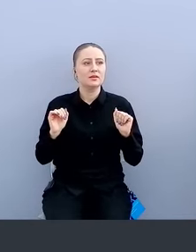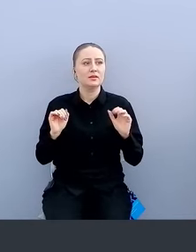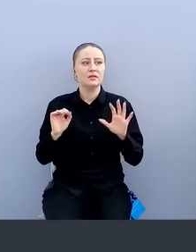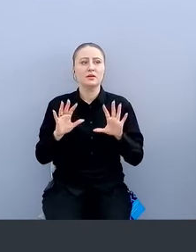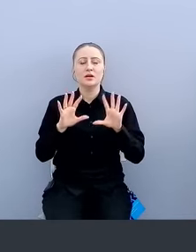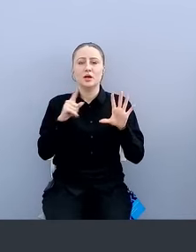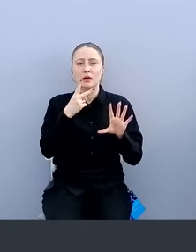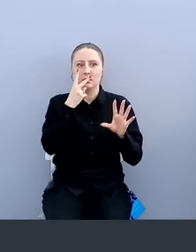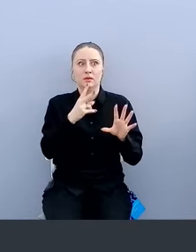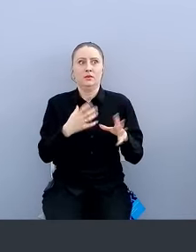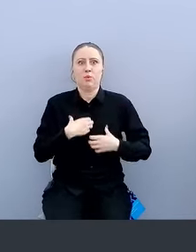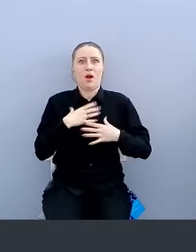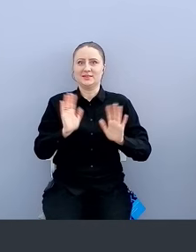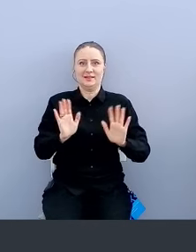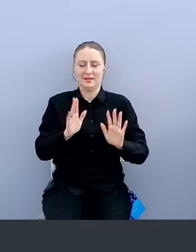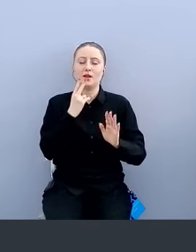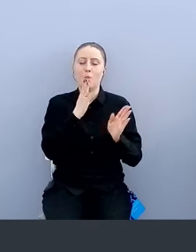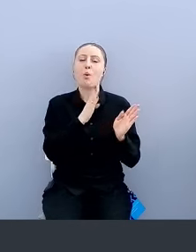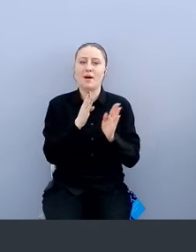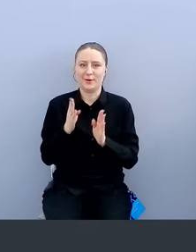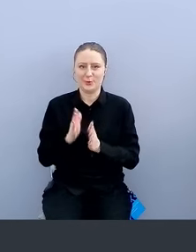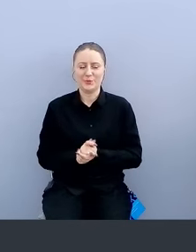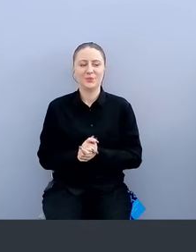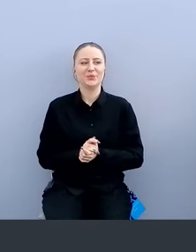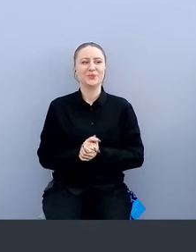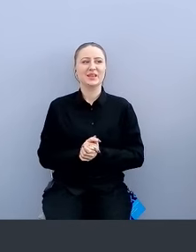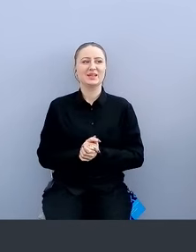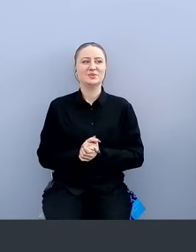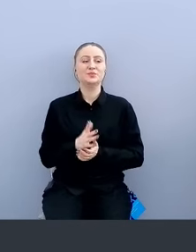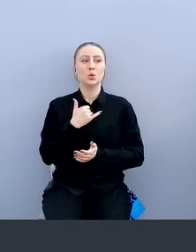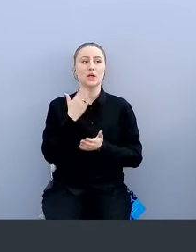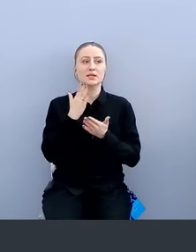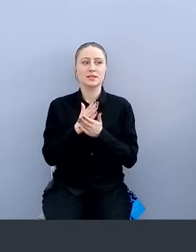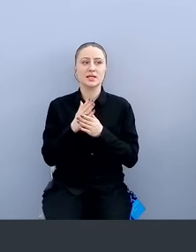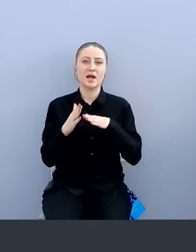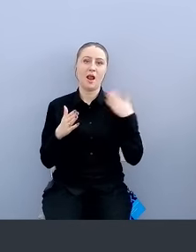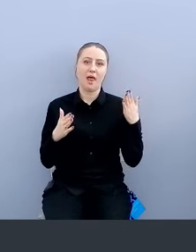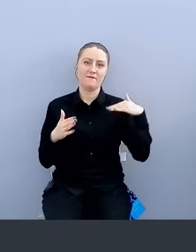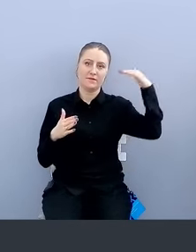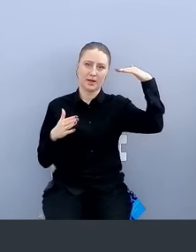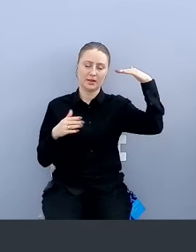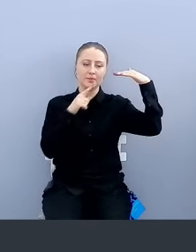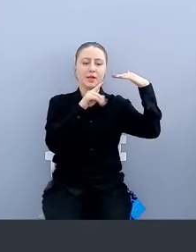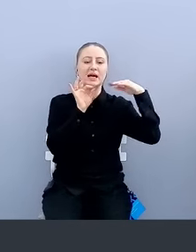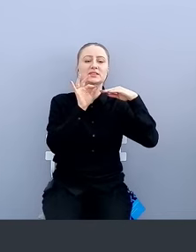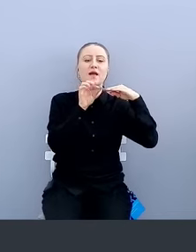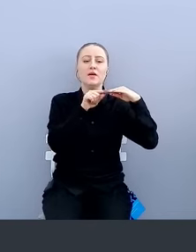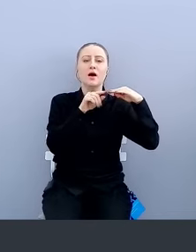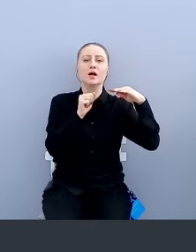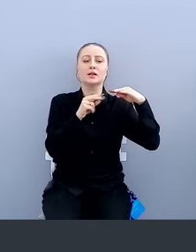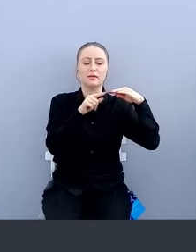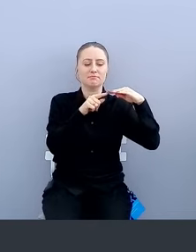Тут пугаться не нужно. Сейчас начнем по порядку. У нас есть в левом верхнем углу целевая админка, в которую мы хотим